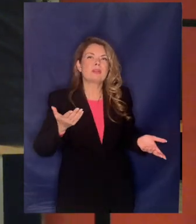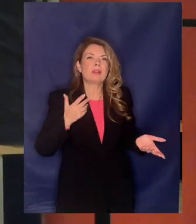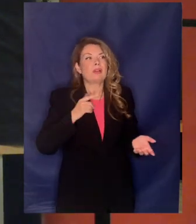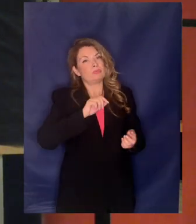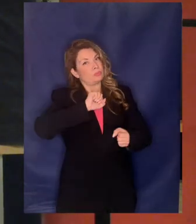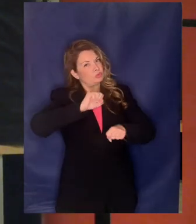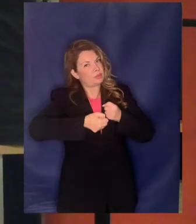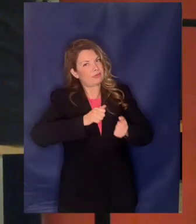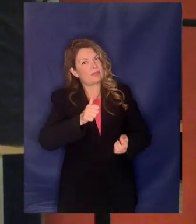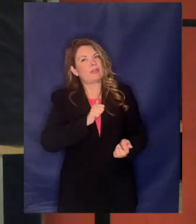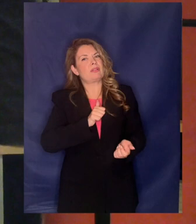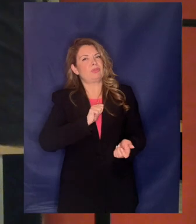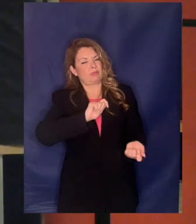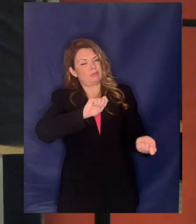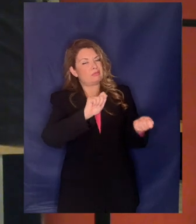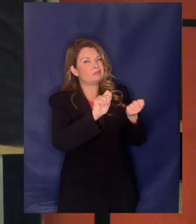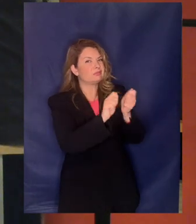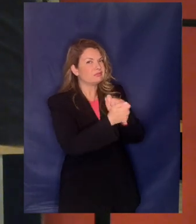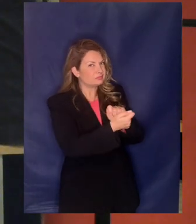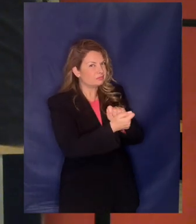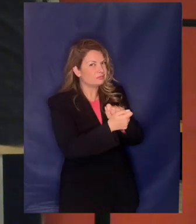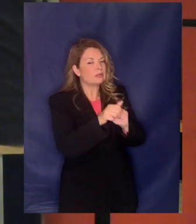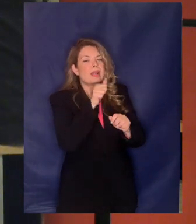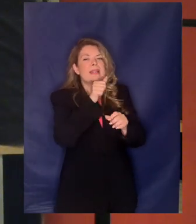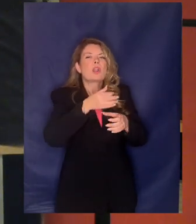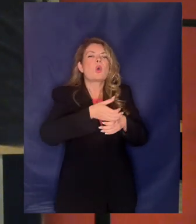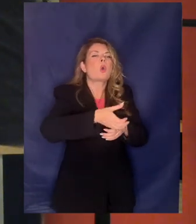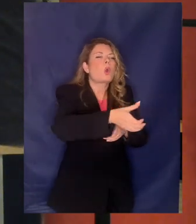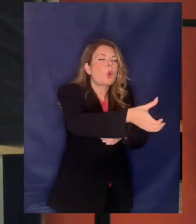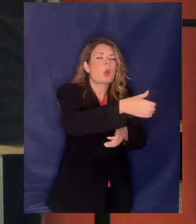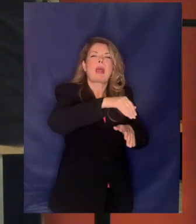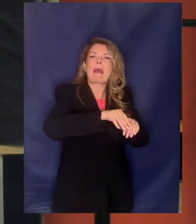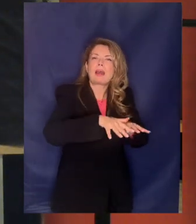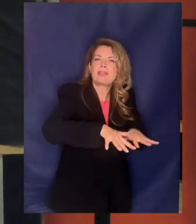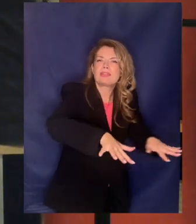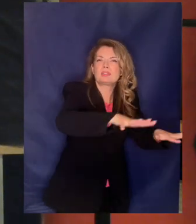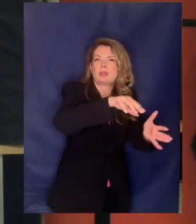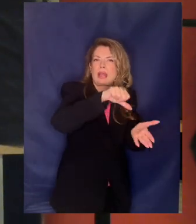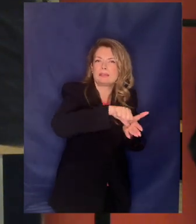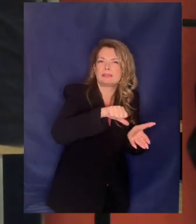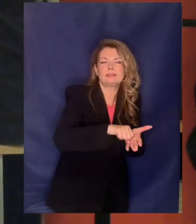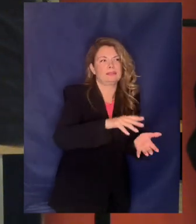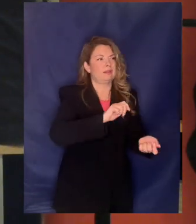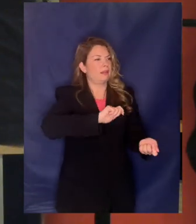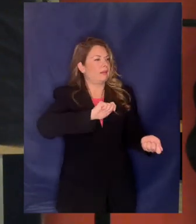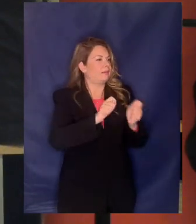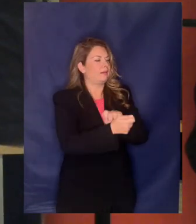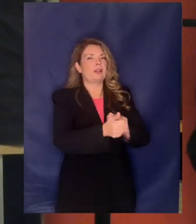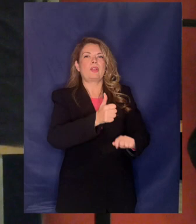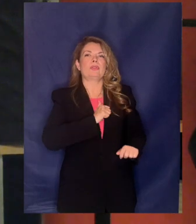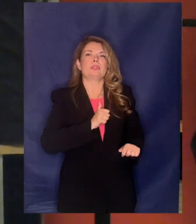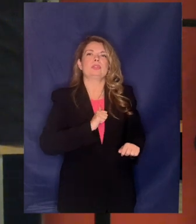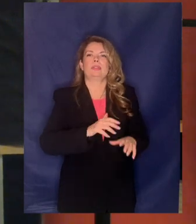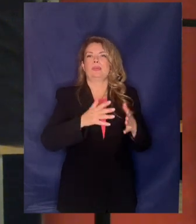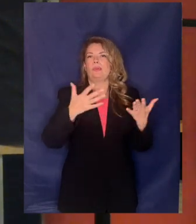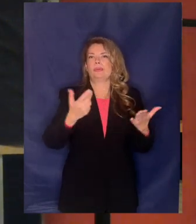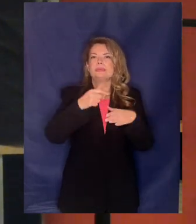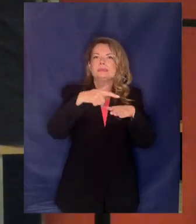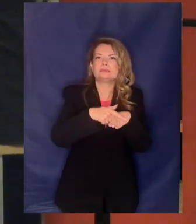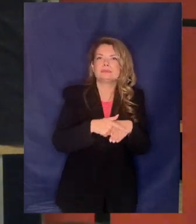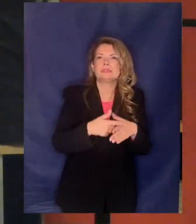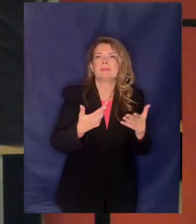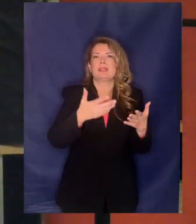ιδιωτικοποιήσει το εξωτερικό υδροδοτικό συστηματικής να ιδιωτικοποιήσει τους ταμιευτήρες τα